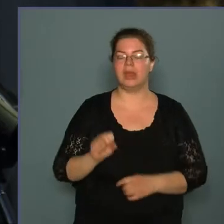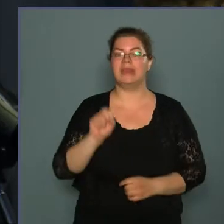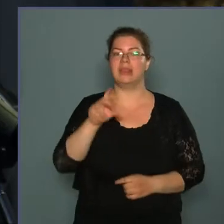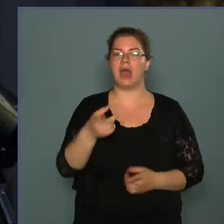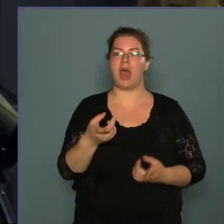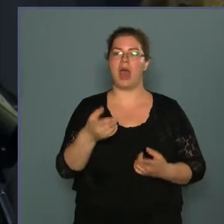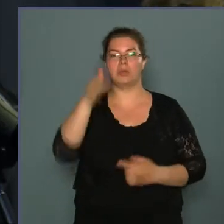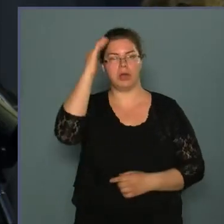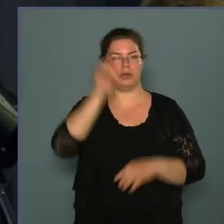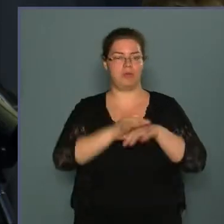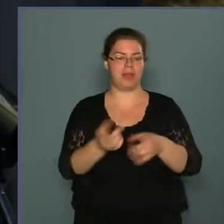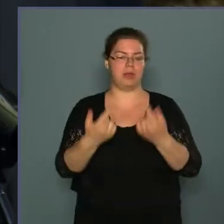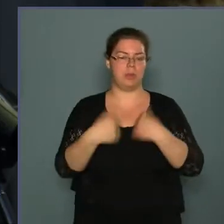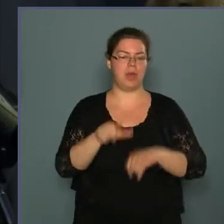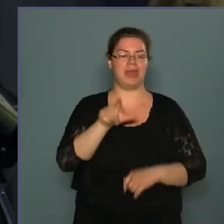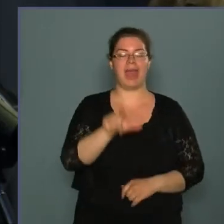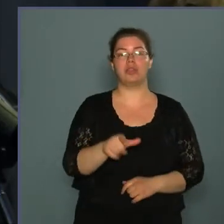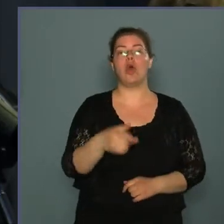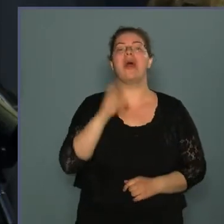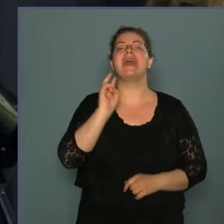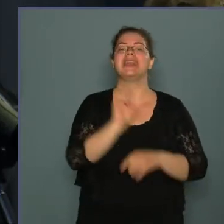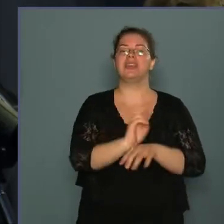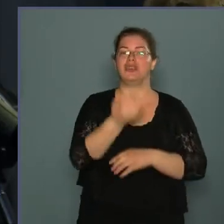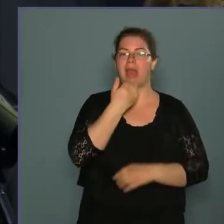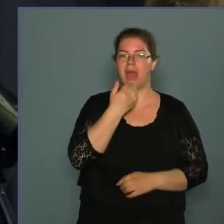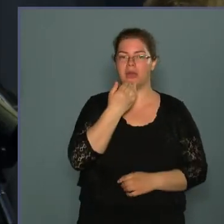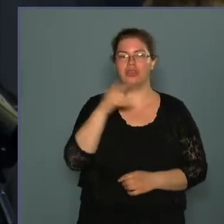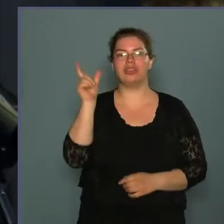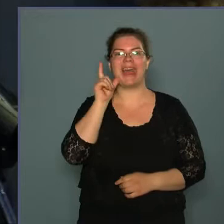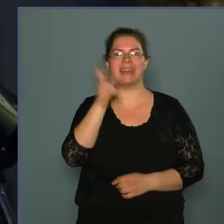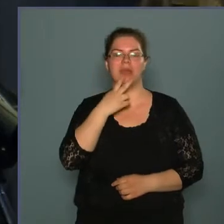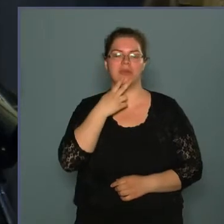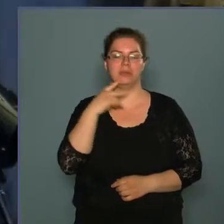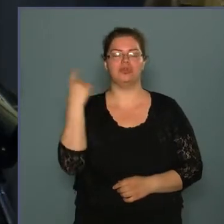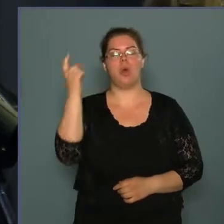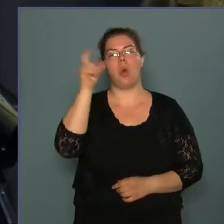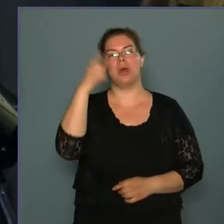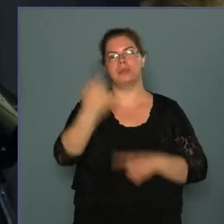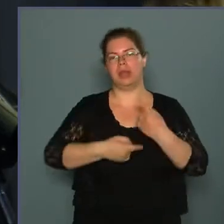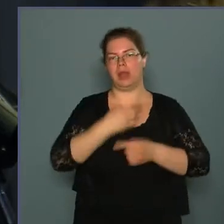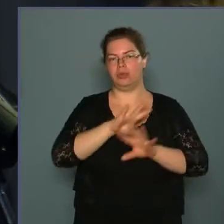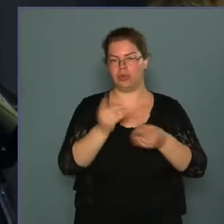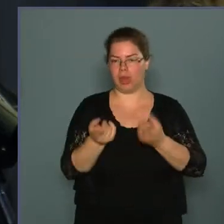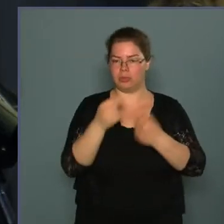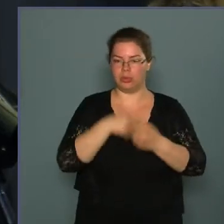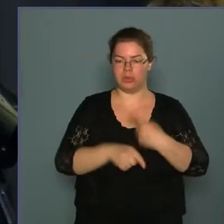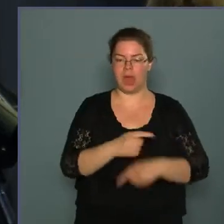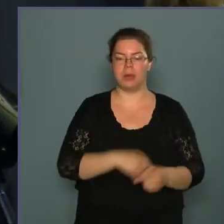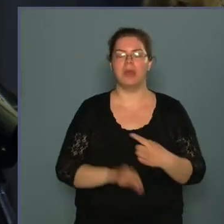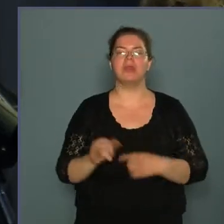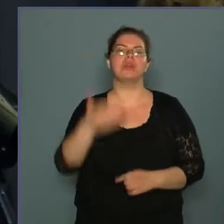kettőt Kis Ernő és Lázár Vilmos Őrmény eredetű családból származott. Katonai